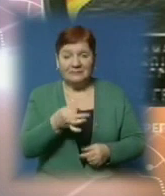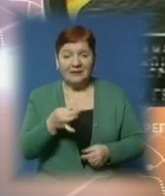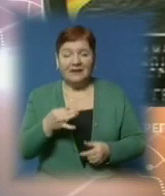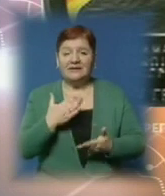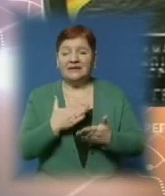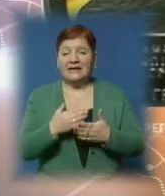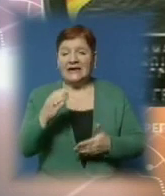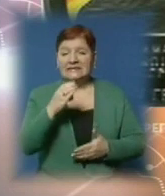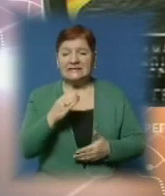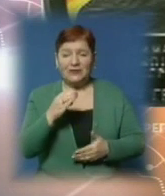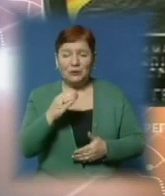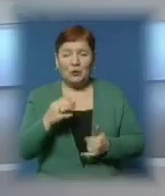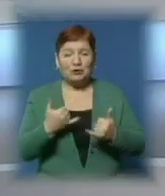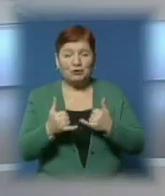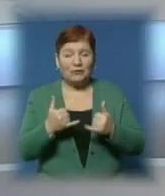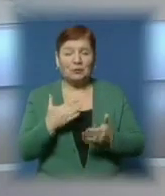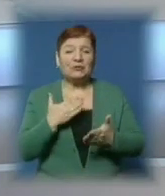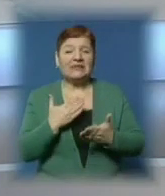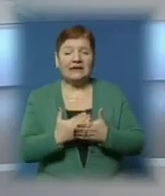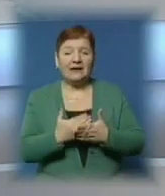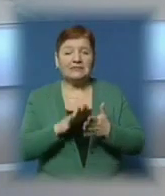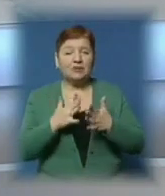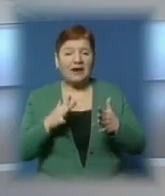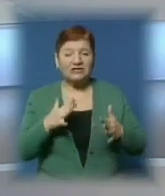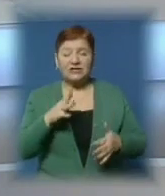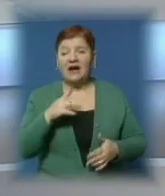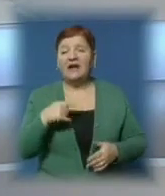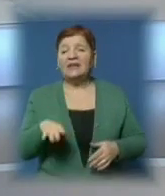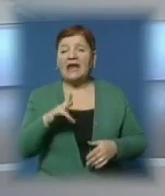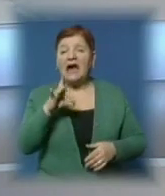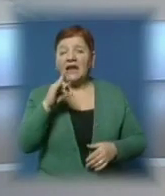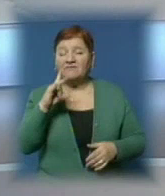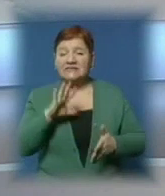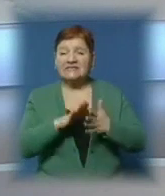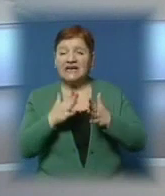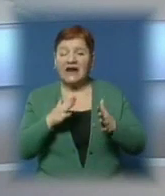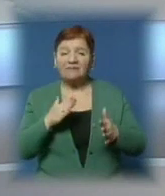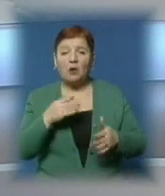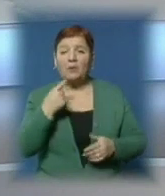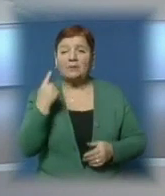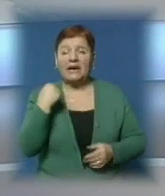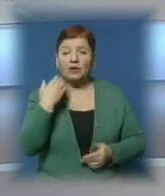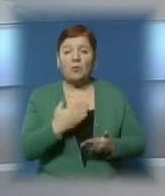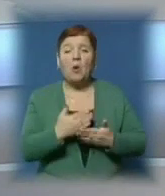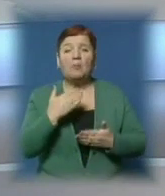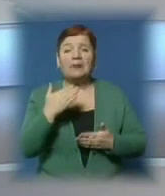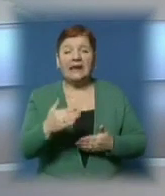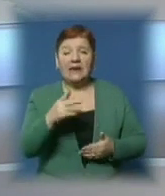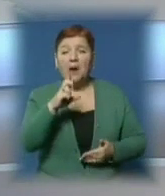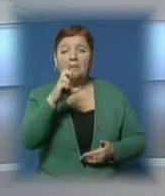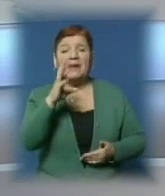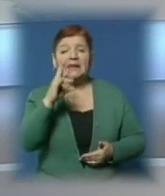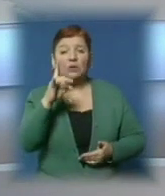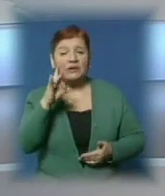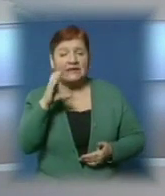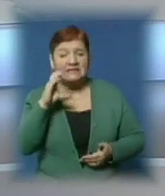монет на синьо-жовтому тлі розміщено стилізоване зображення гір. На реверсі на дзеркальному тлі на передньому плані зображений біатлоніст,